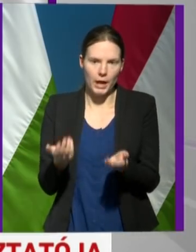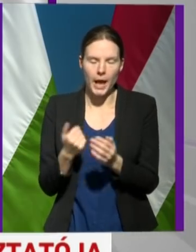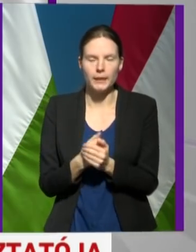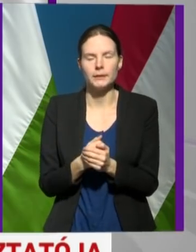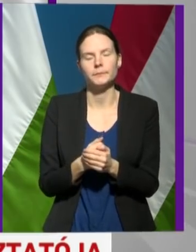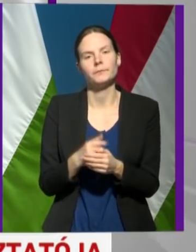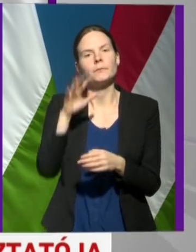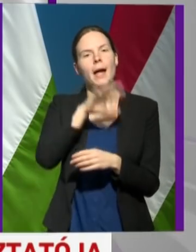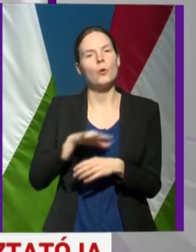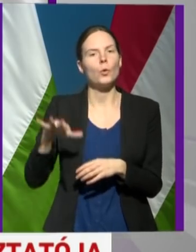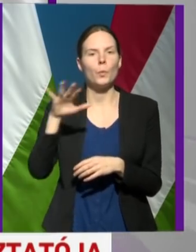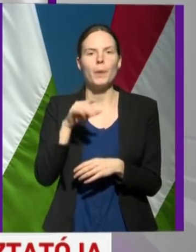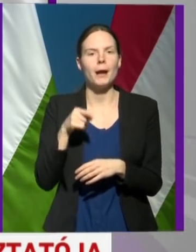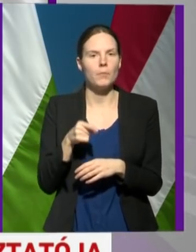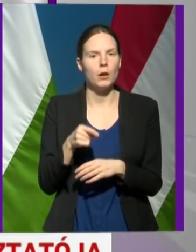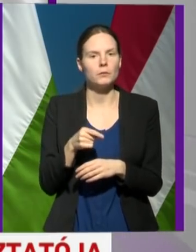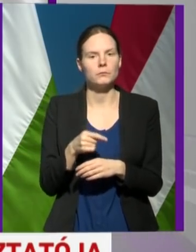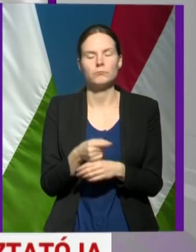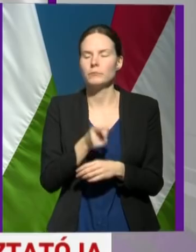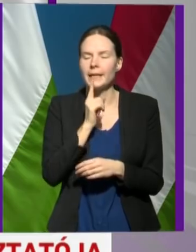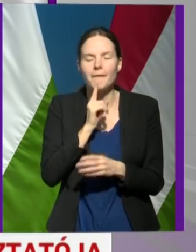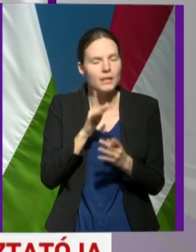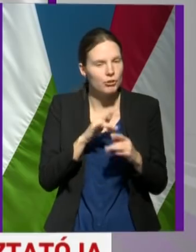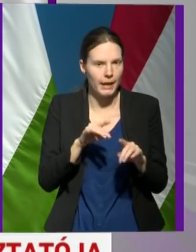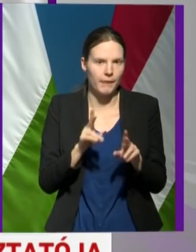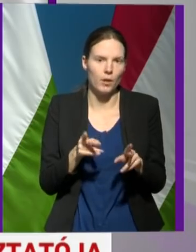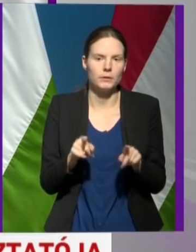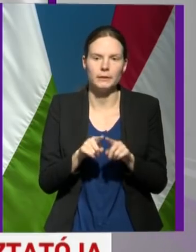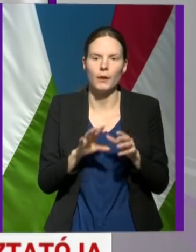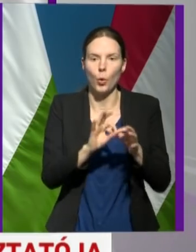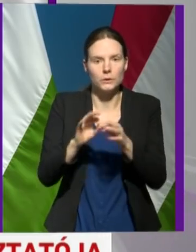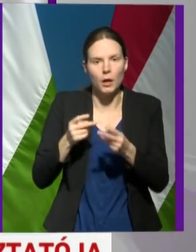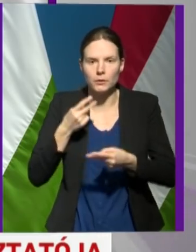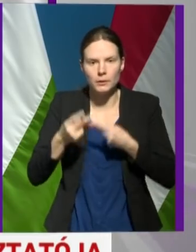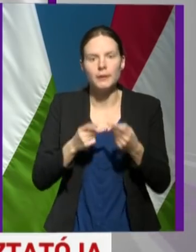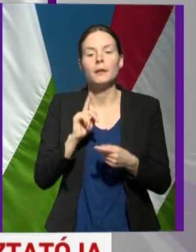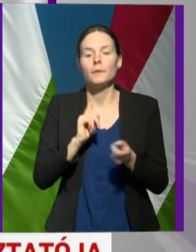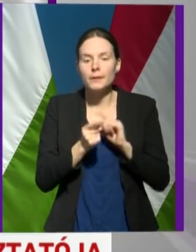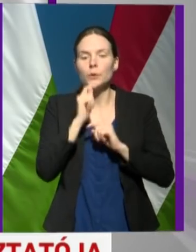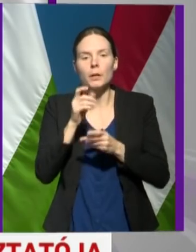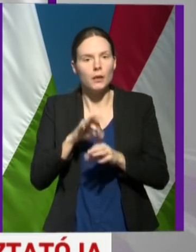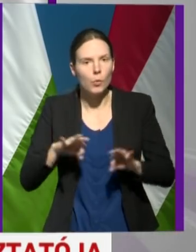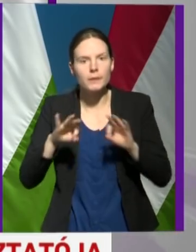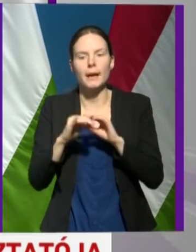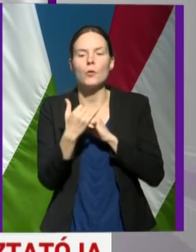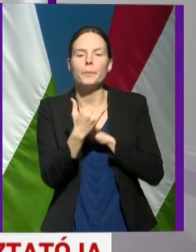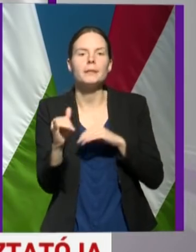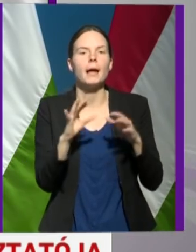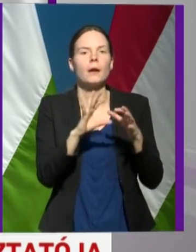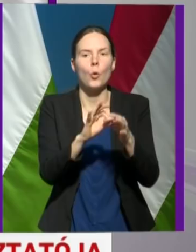Európában ezt nagyon kevés helyen teszik. Magyarországon mi viszont az összes kontakt esetet is